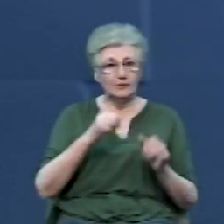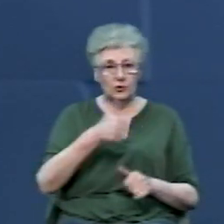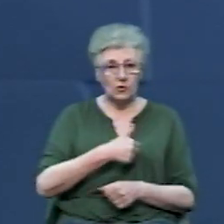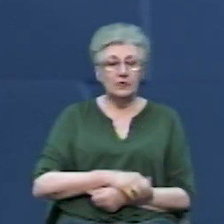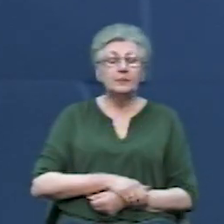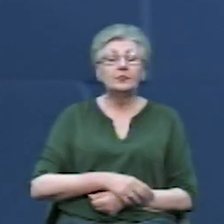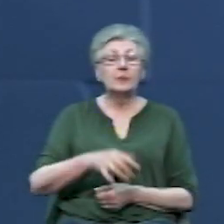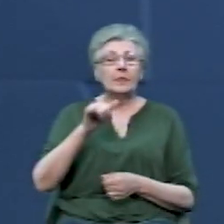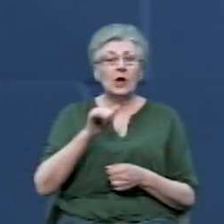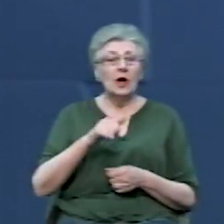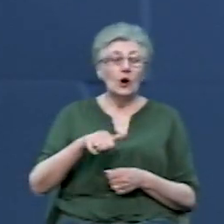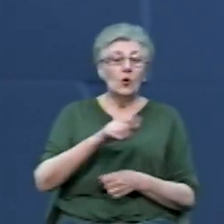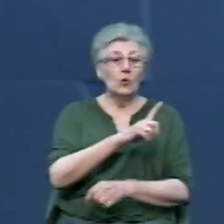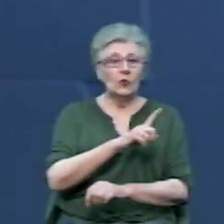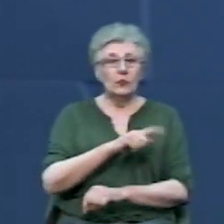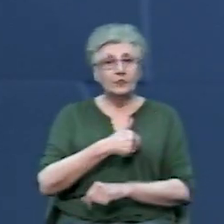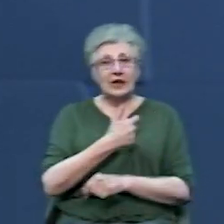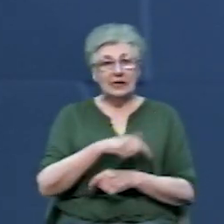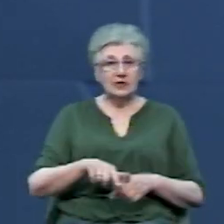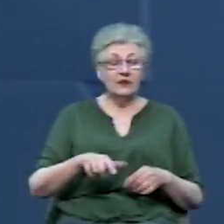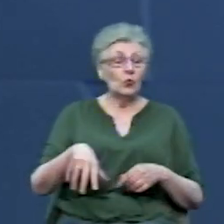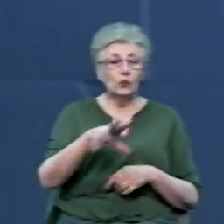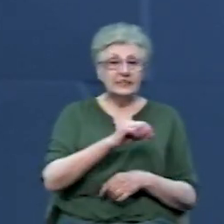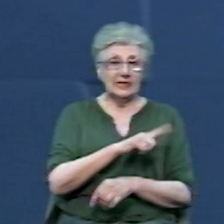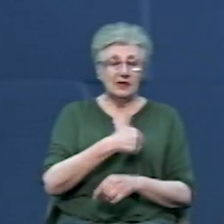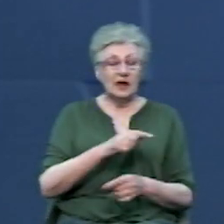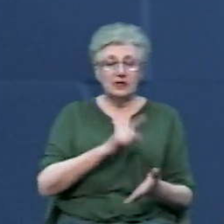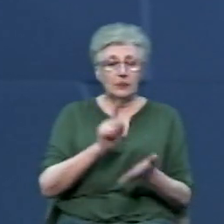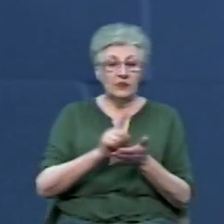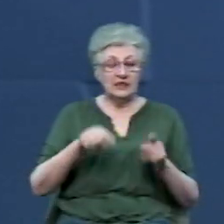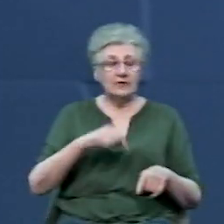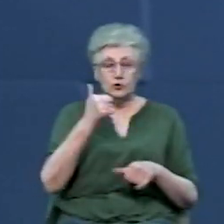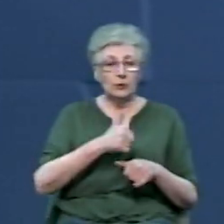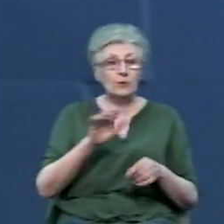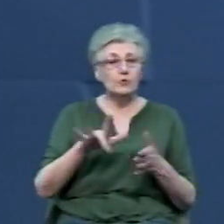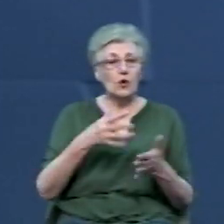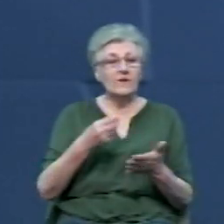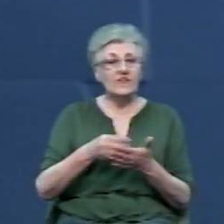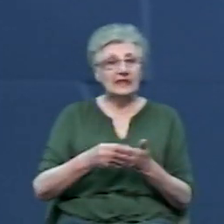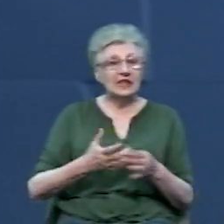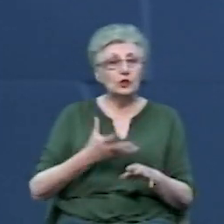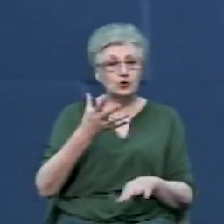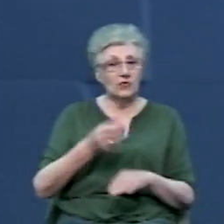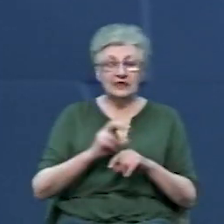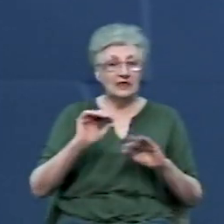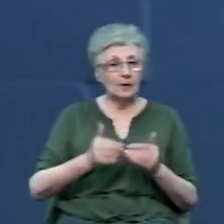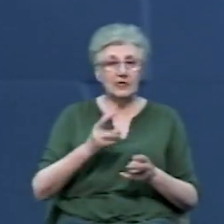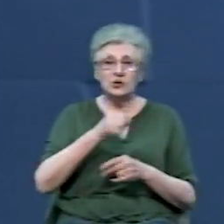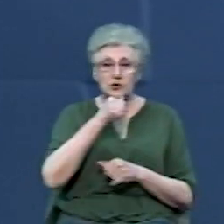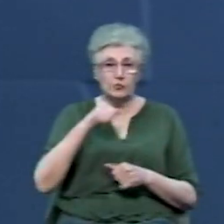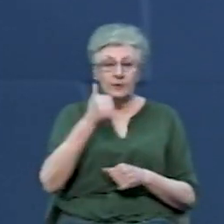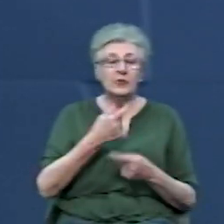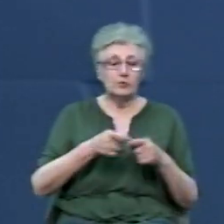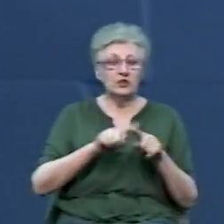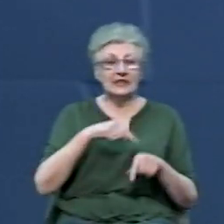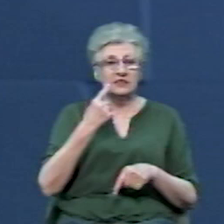Усі лікарні вторинної ланки цього року мають профінансувати не менше, ніж минулого. Про це на брифінгу казав міністр охорони здоров'я Максим